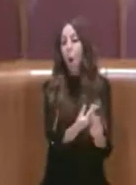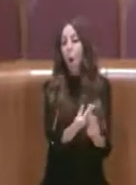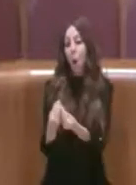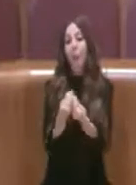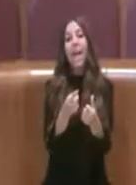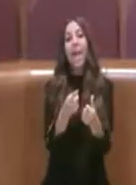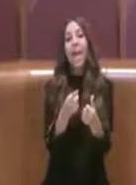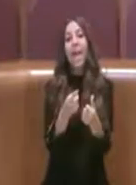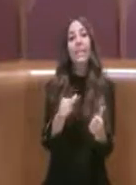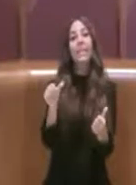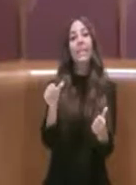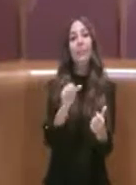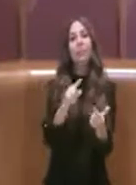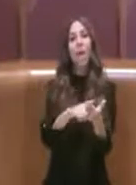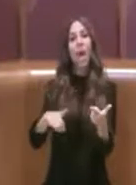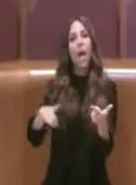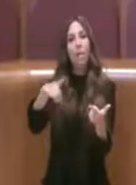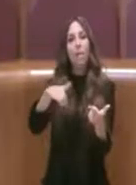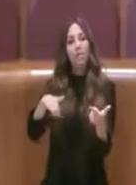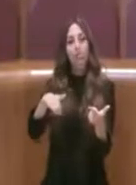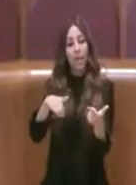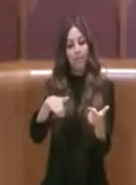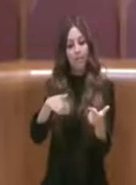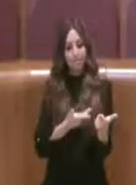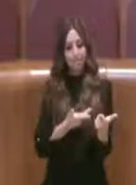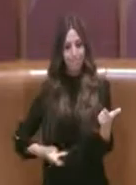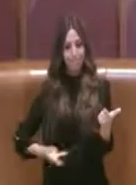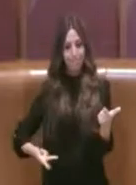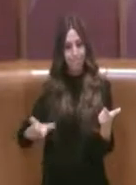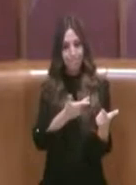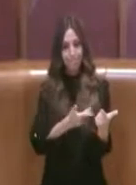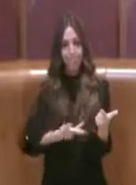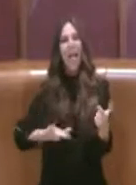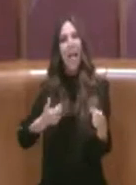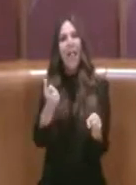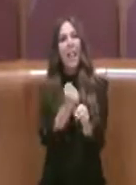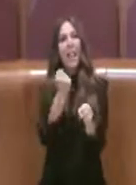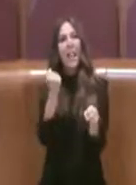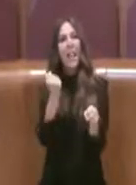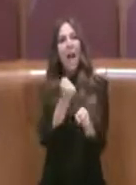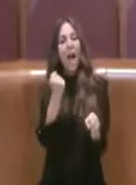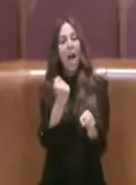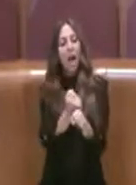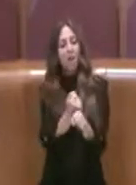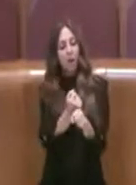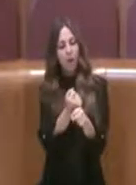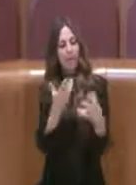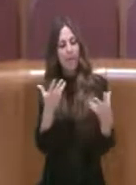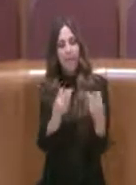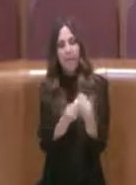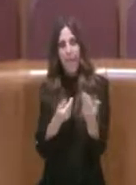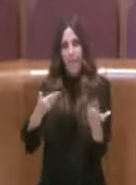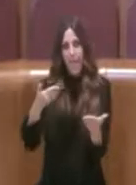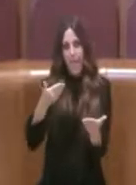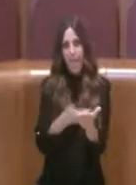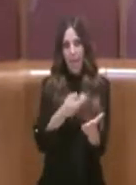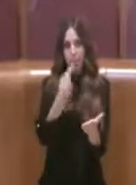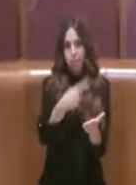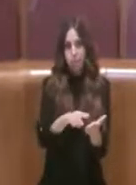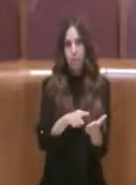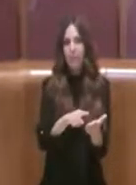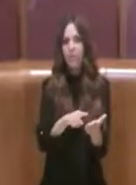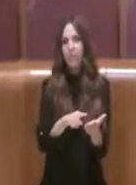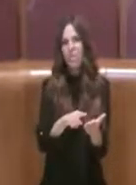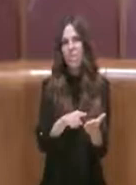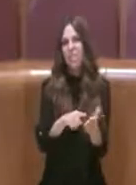Seccia e Paciocco con le quali ho lavorato a questa proposta per poco più